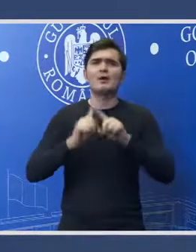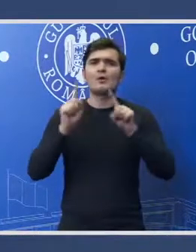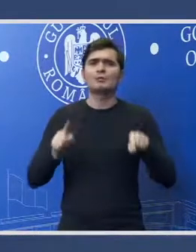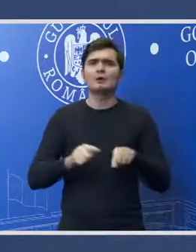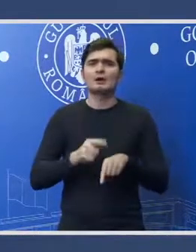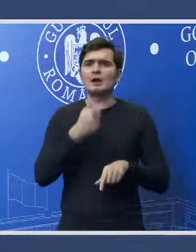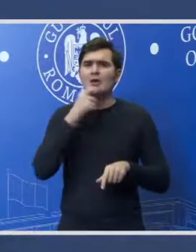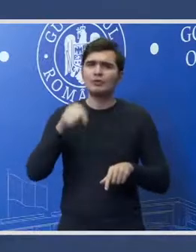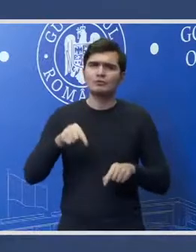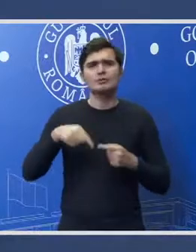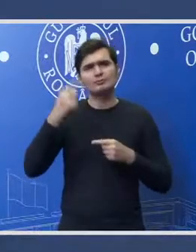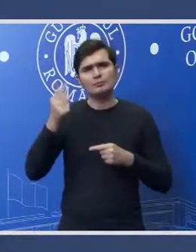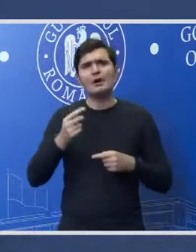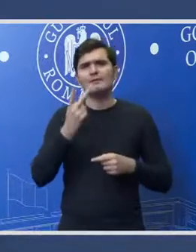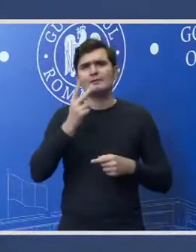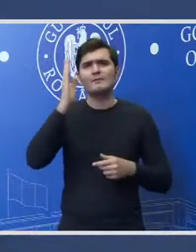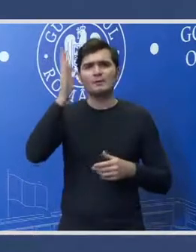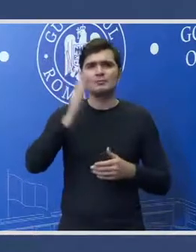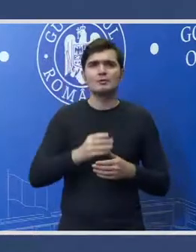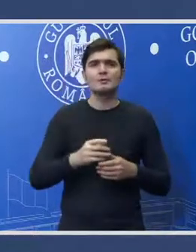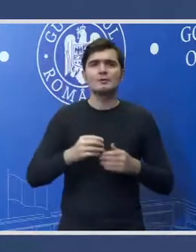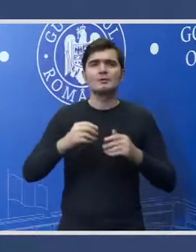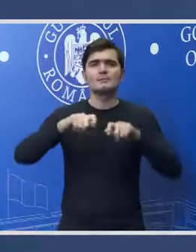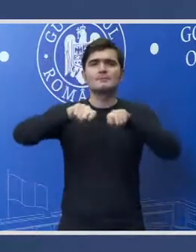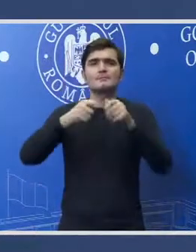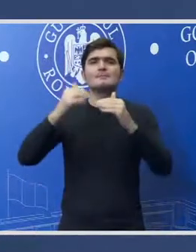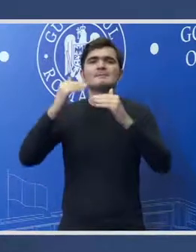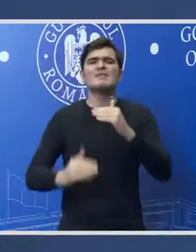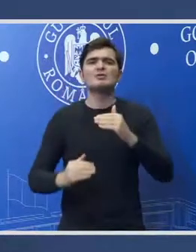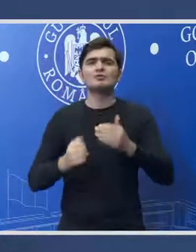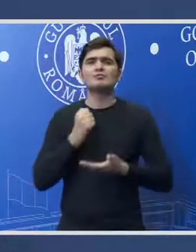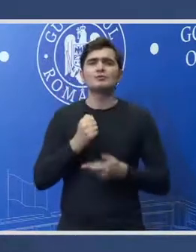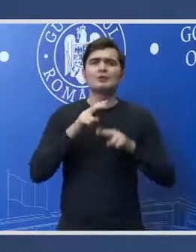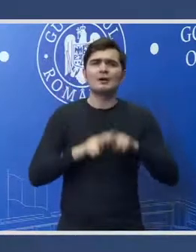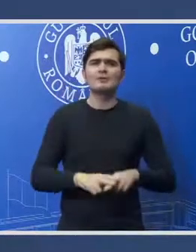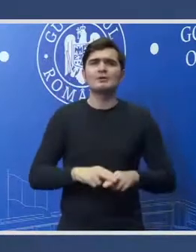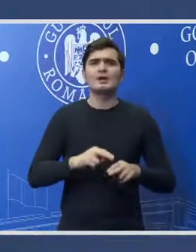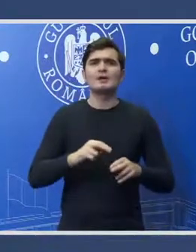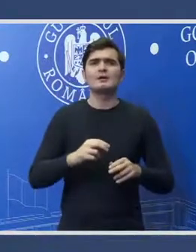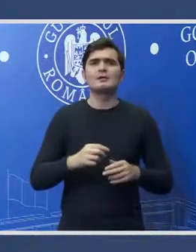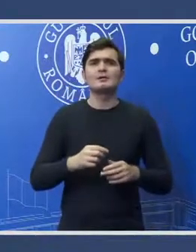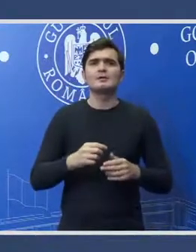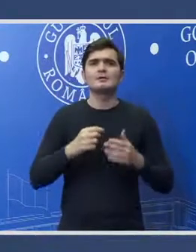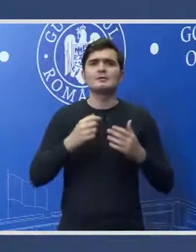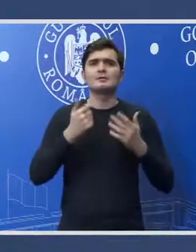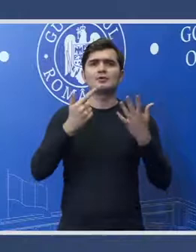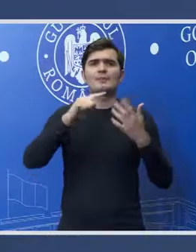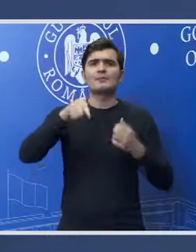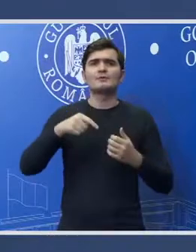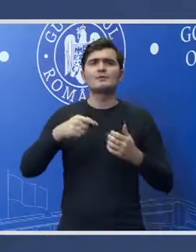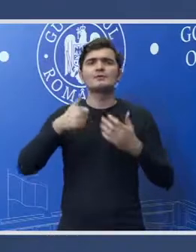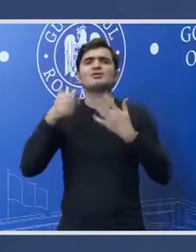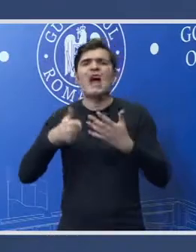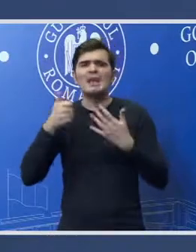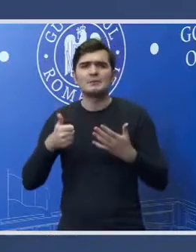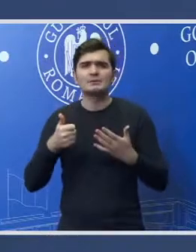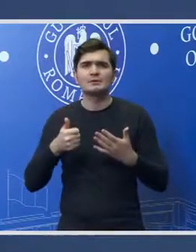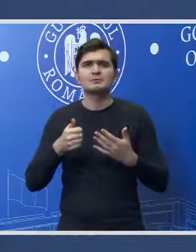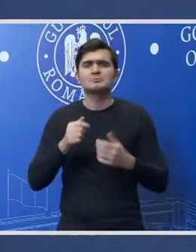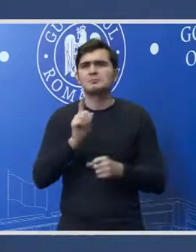acesta și apoi, bineînțeles, vor fi plăzite în viitor. Dar deficitul bugetar rămâne la 7-16, cu aceiași